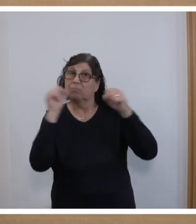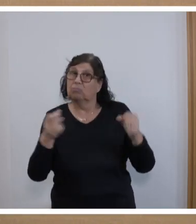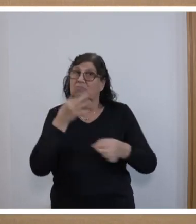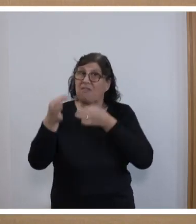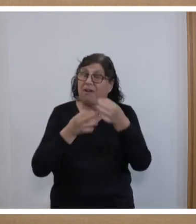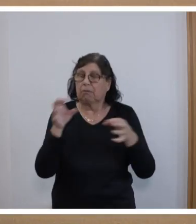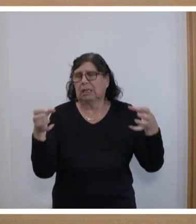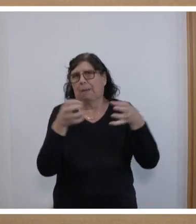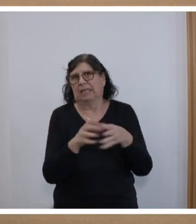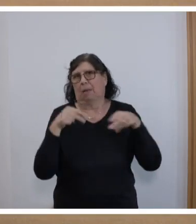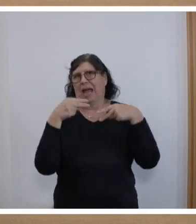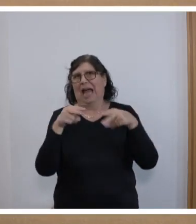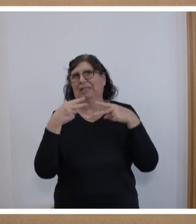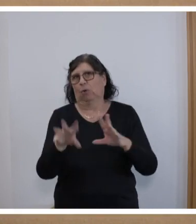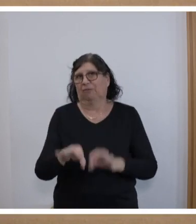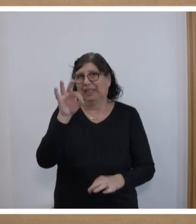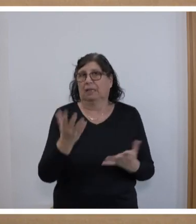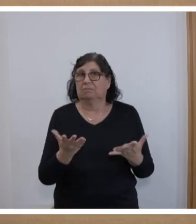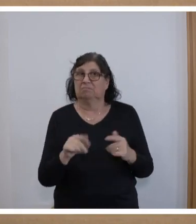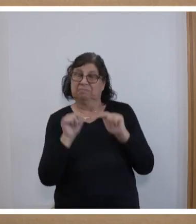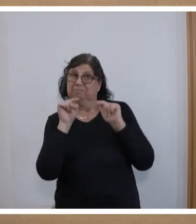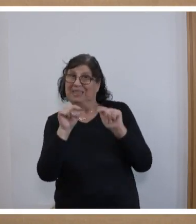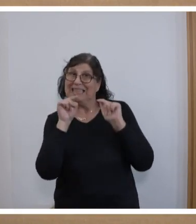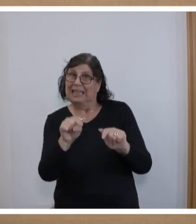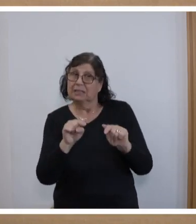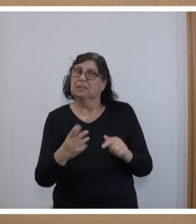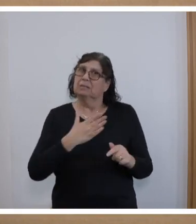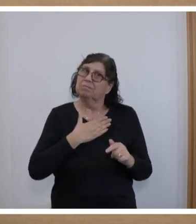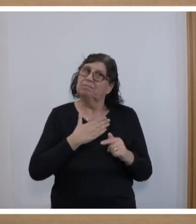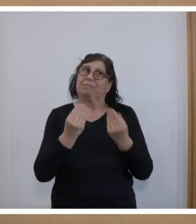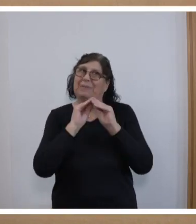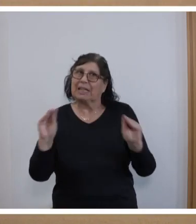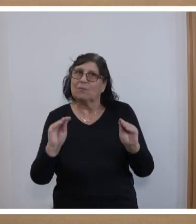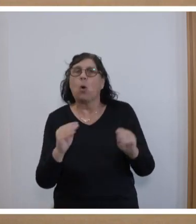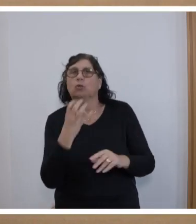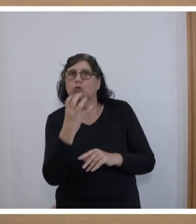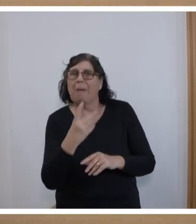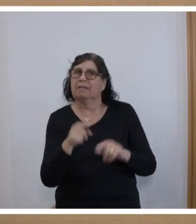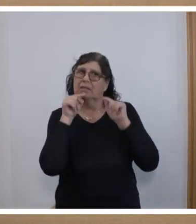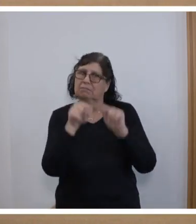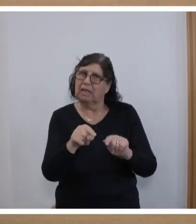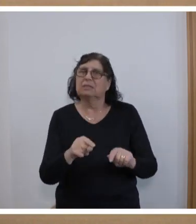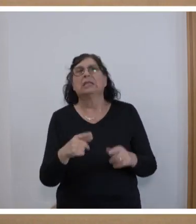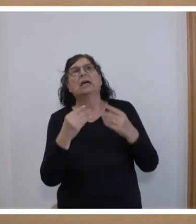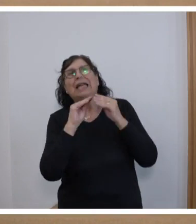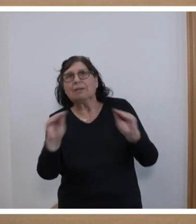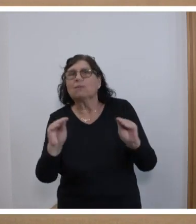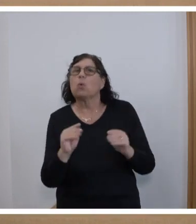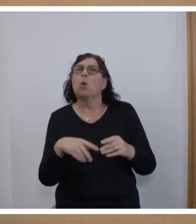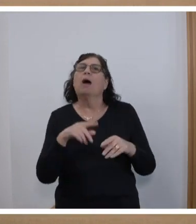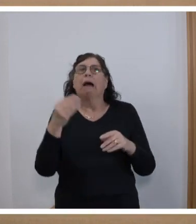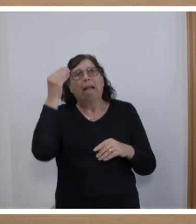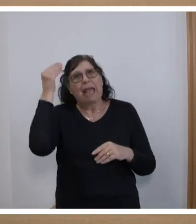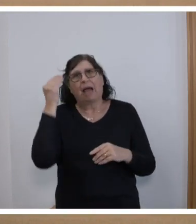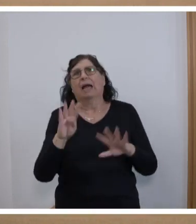gemeinsame Antworten finden. Das ist die bleibende Botschaft von Robert Schumann, das ist die bleibende Botschaft und Lehre des 9. Mai 1950.